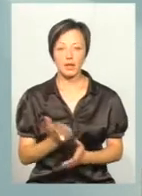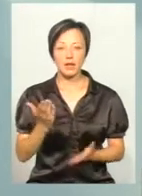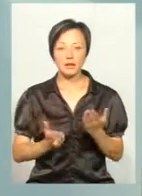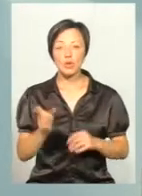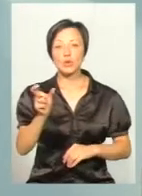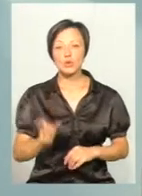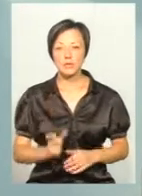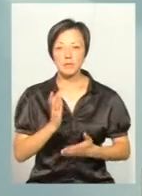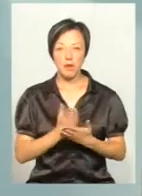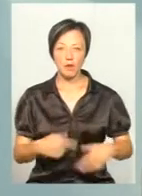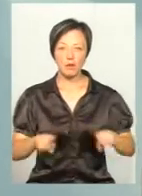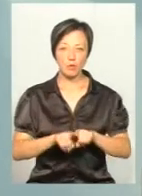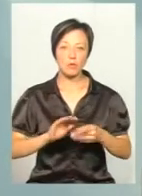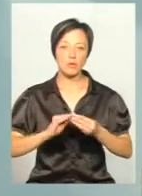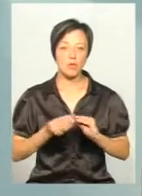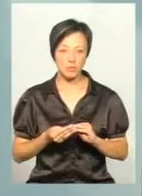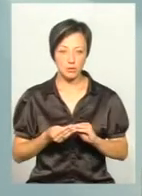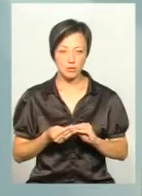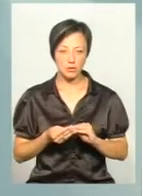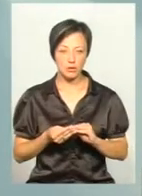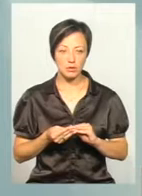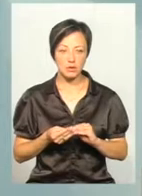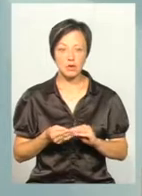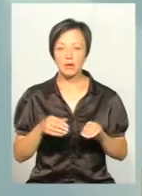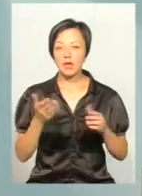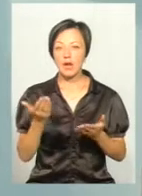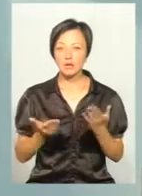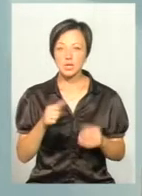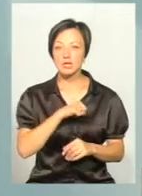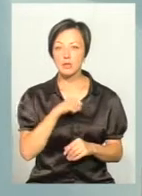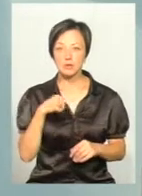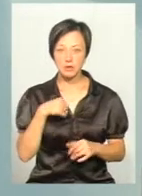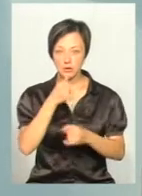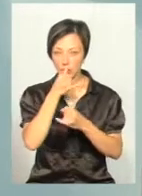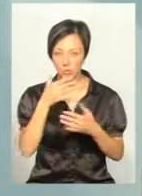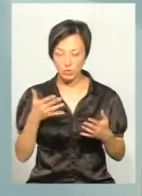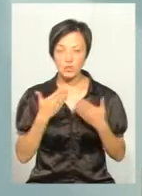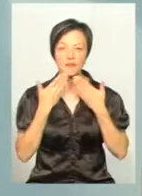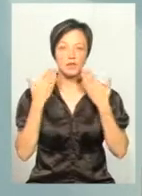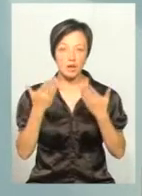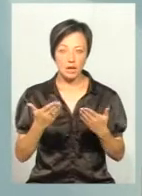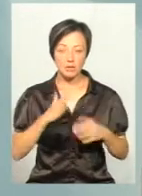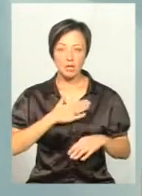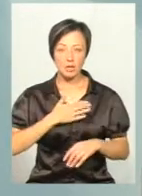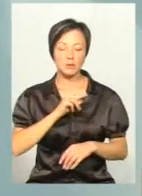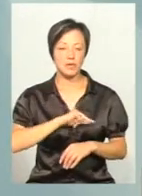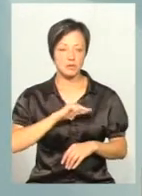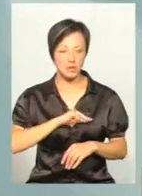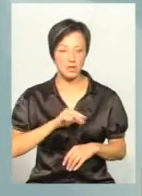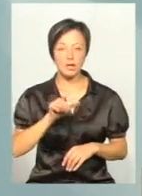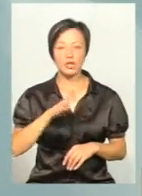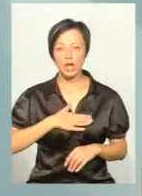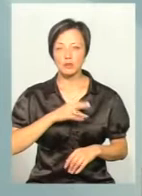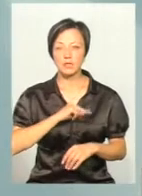якщо людина має таку проблему, вона, якщо самостійно не може, вона звертається до наших працівників, і наші